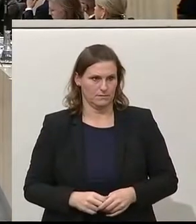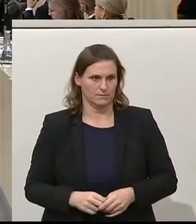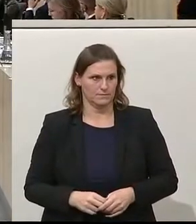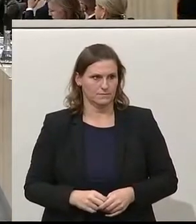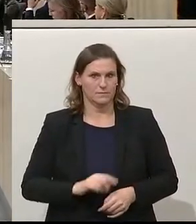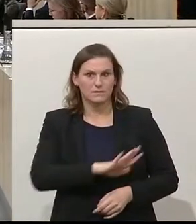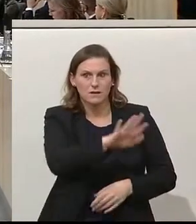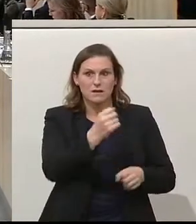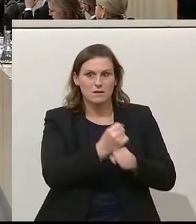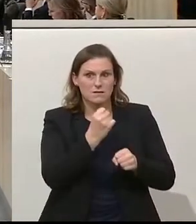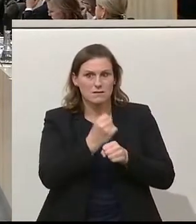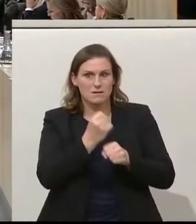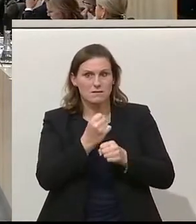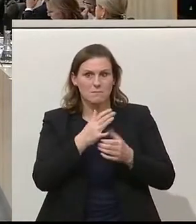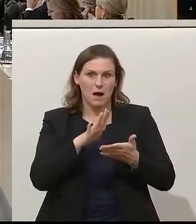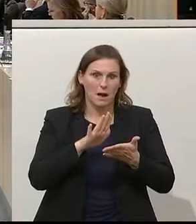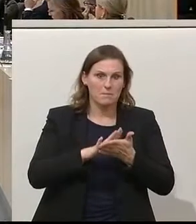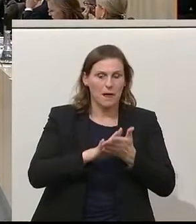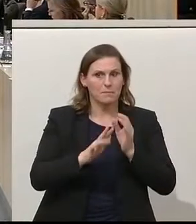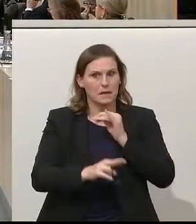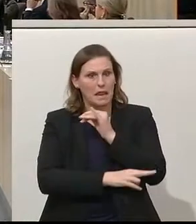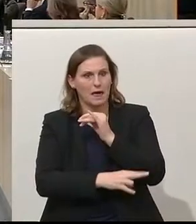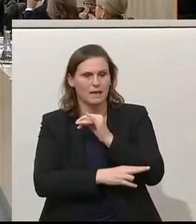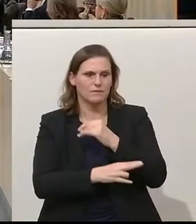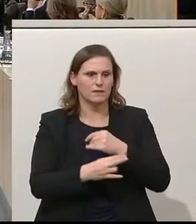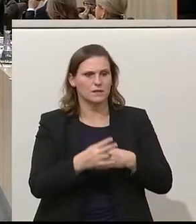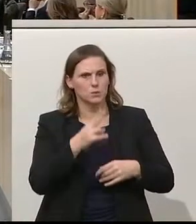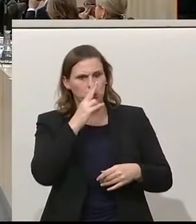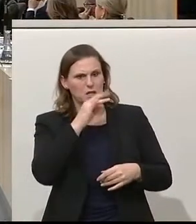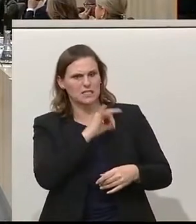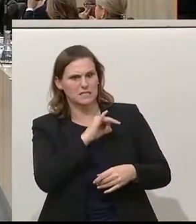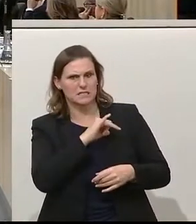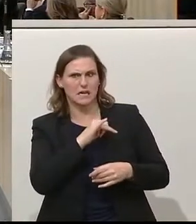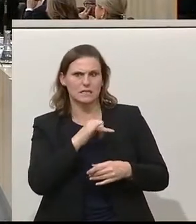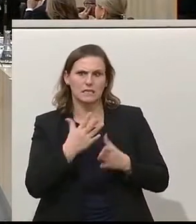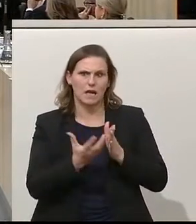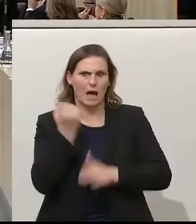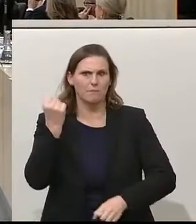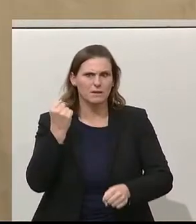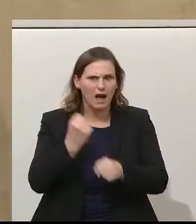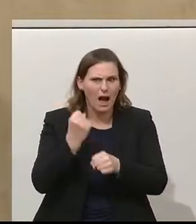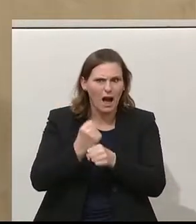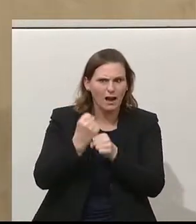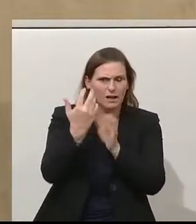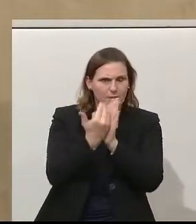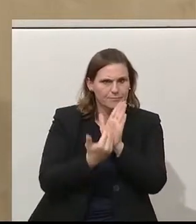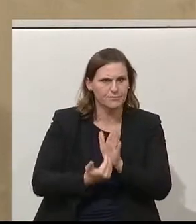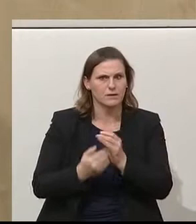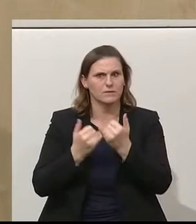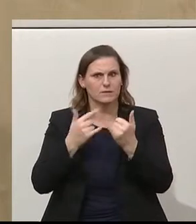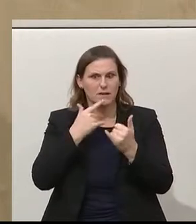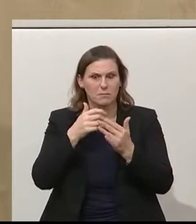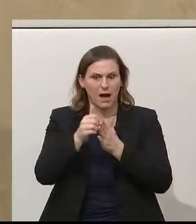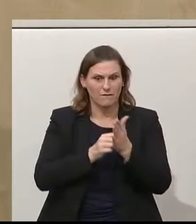Sie machen die Lehre weiterhin inattraktiv. Sie wollen die Hackelregelung abschaffen. Jemand, der mit 15 beginnt zu arbeiten, ist ja dann